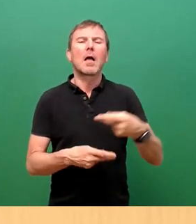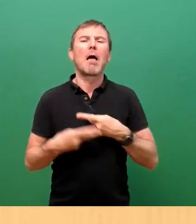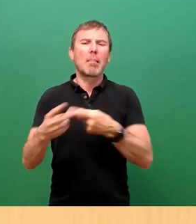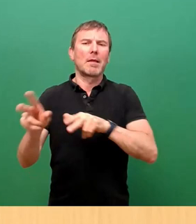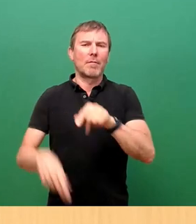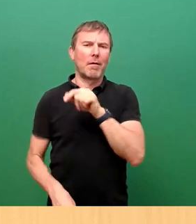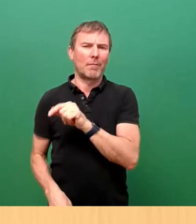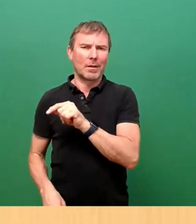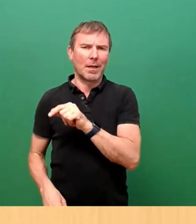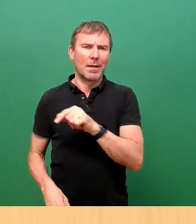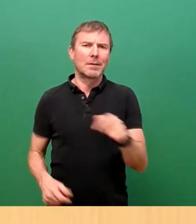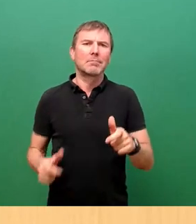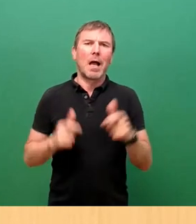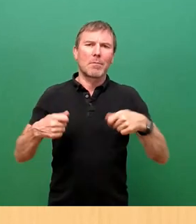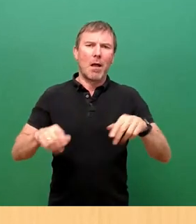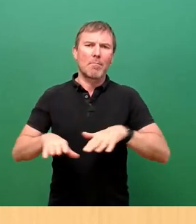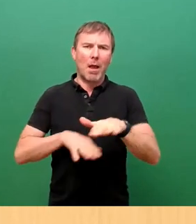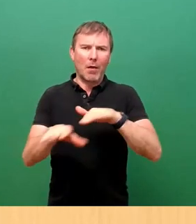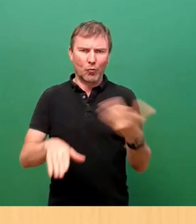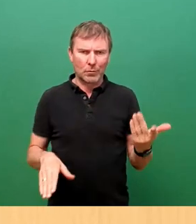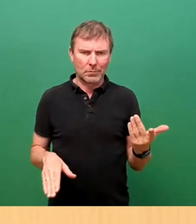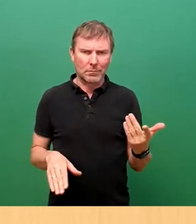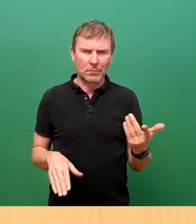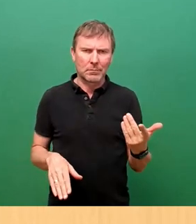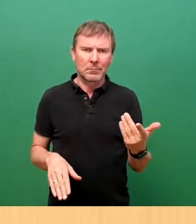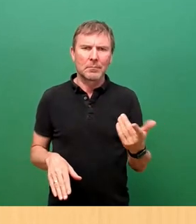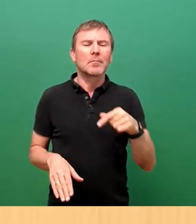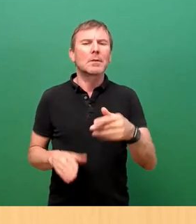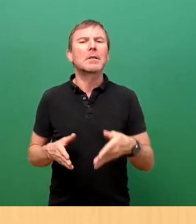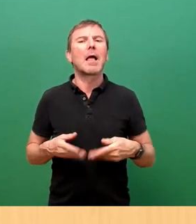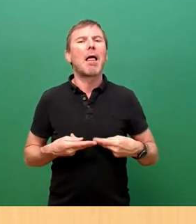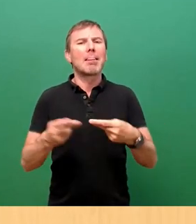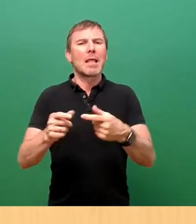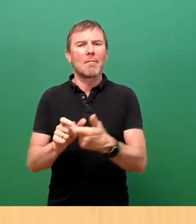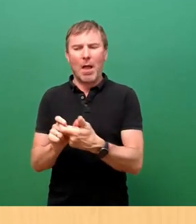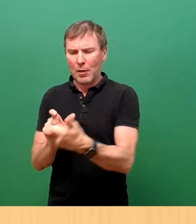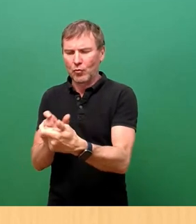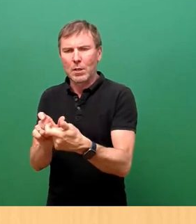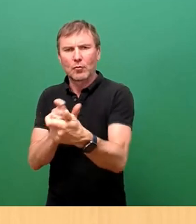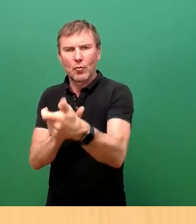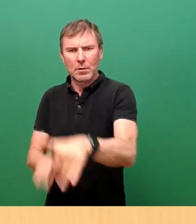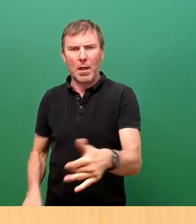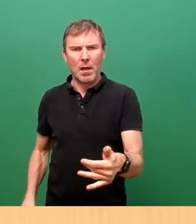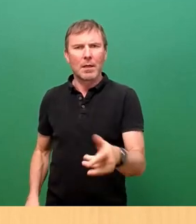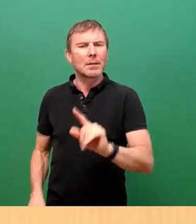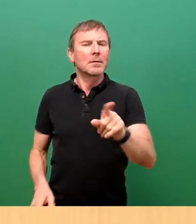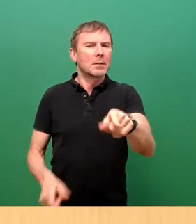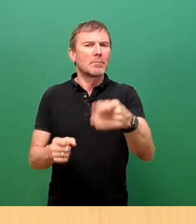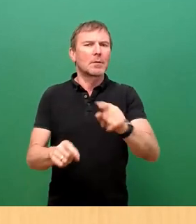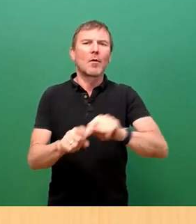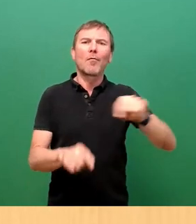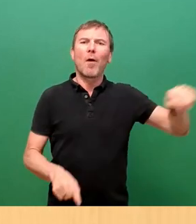Ausbauplanung wird es dann eben auch Lieferzonen geben, dass eben nie das passiert, was angesprochen wurde, dass dann